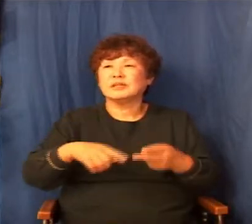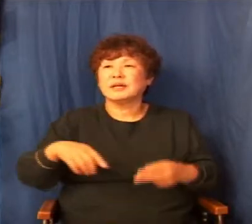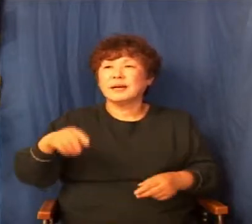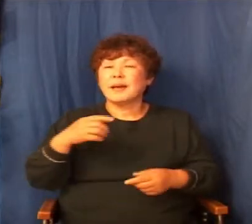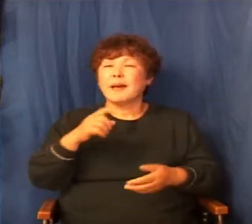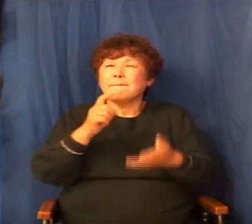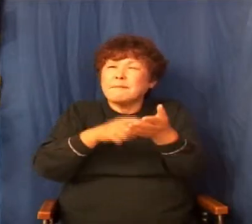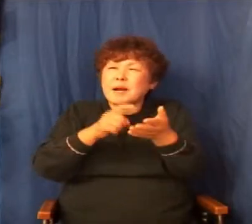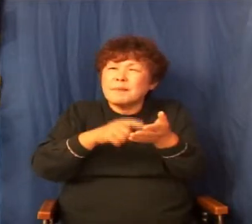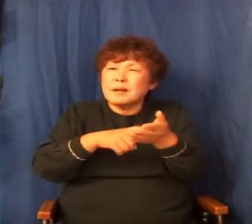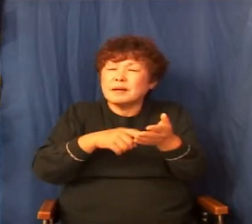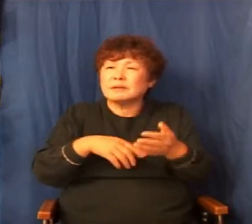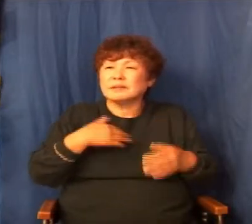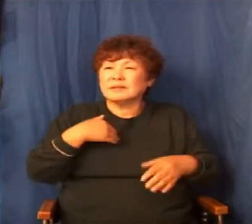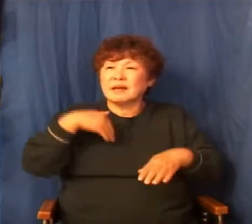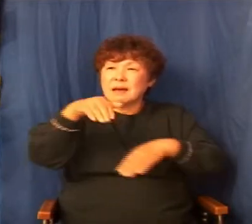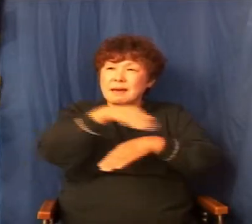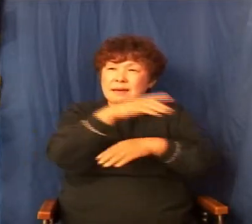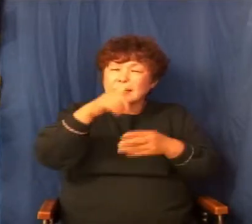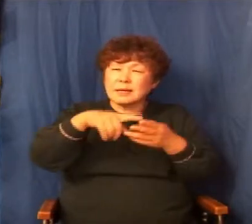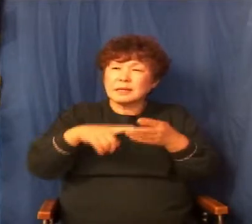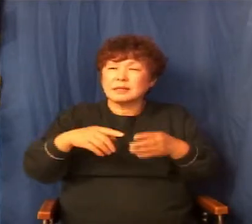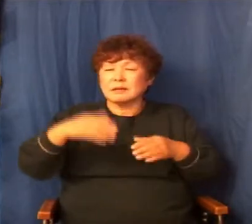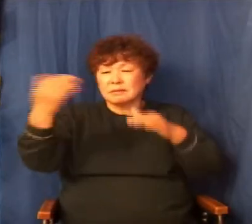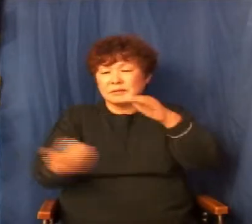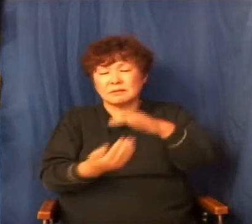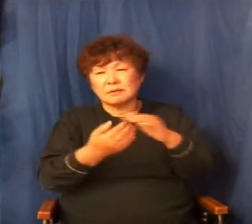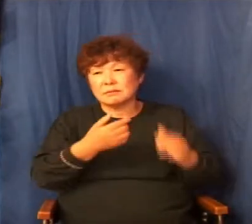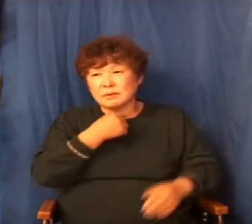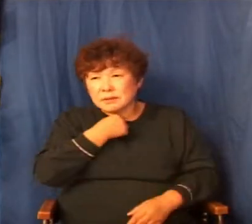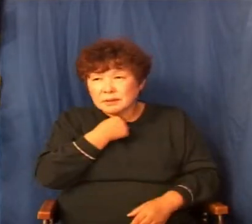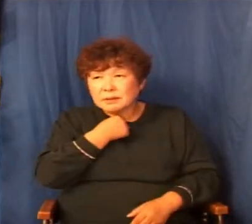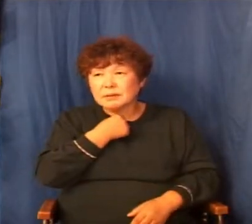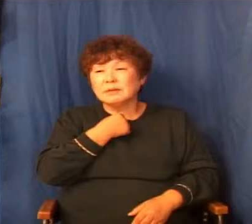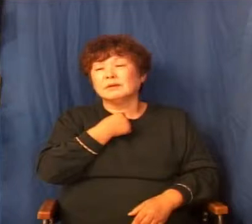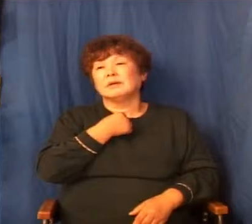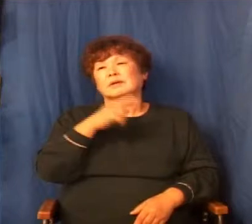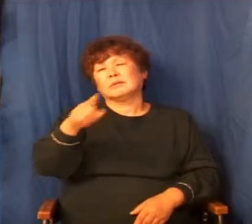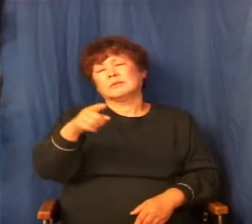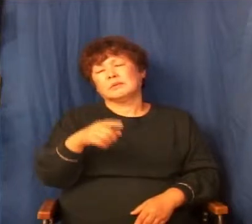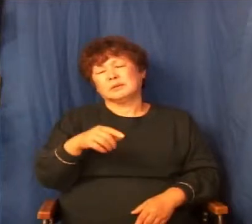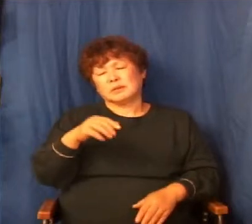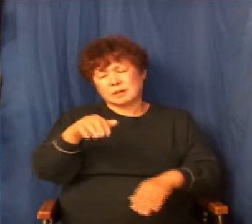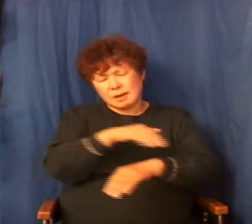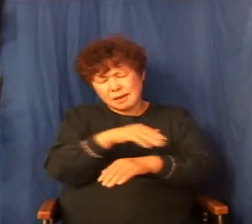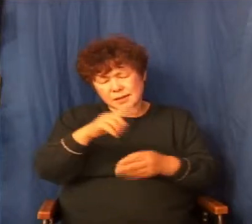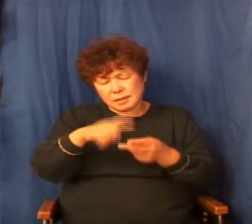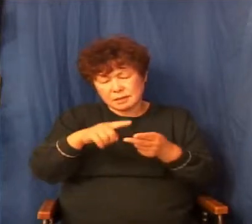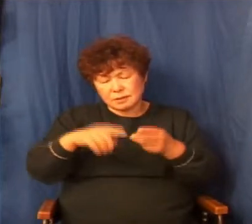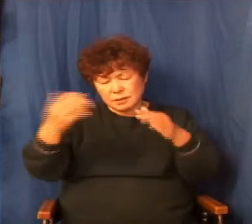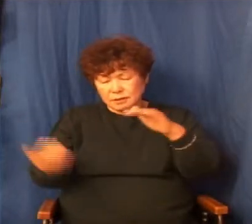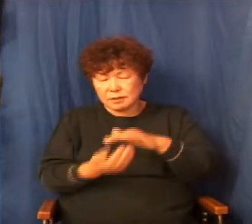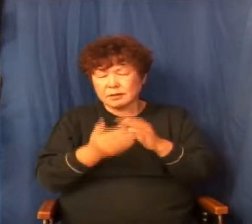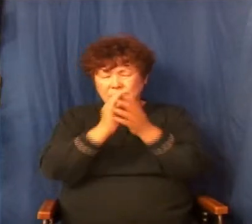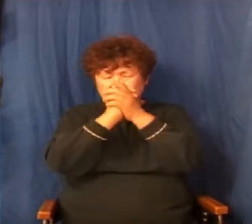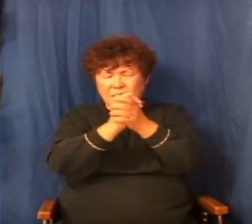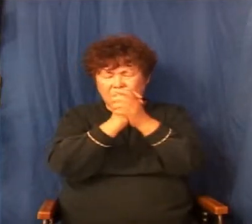내 계획대로 착착착착착 막기를 원하고 그 계획대로 대게 해달라고 또 막 기도하고 하지만은